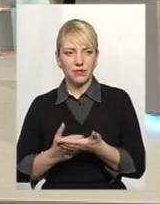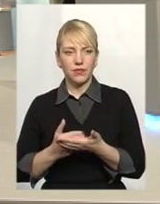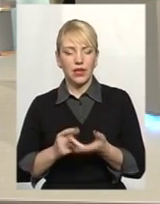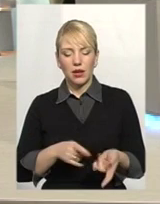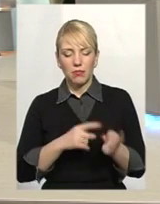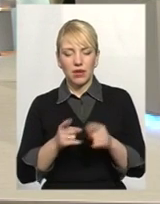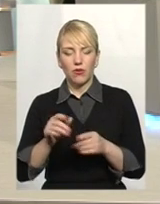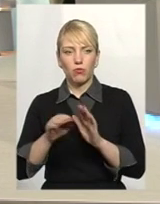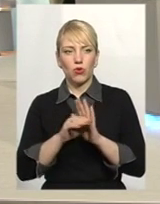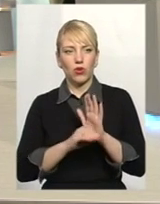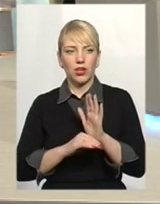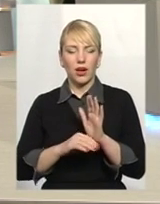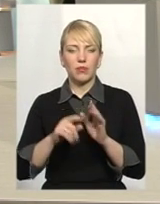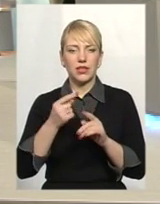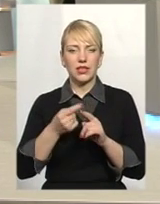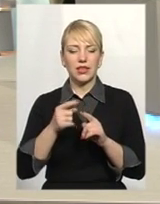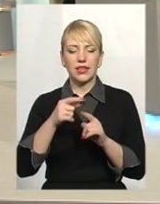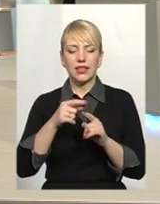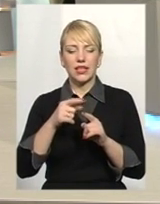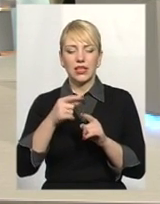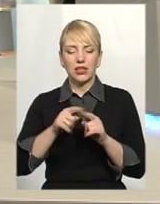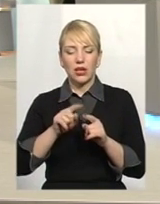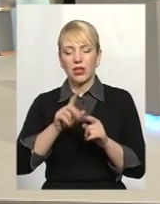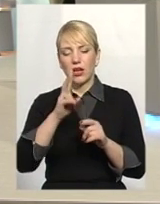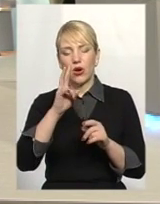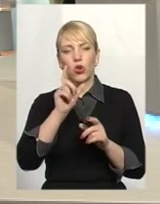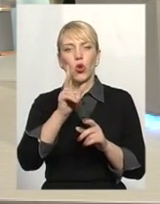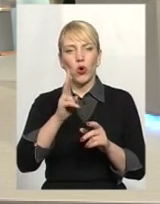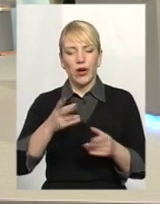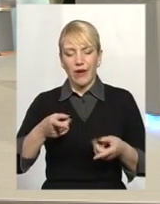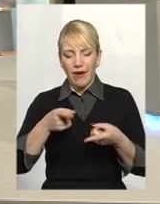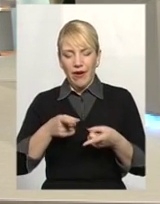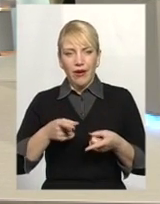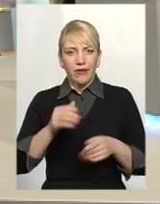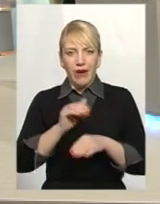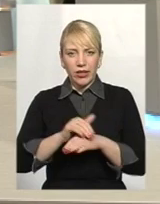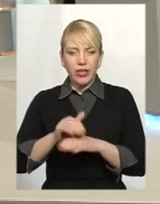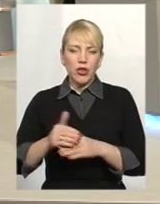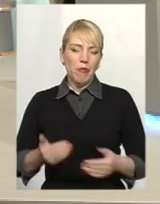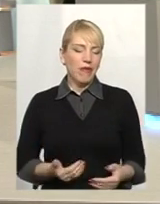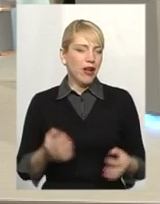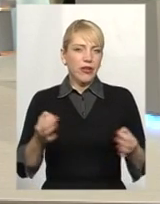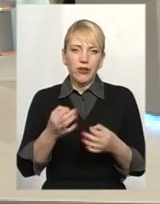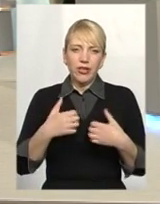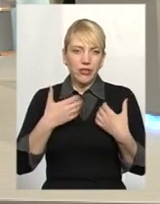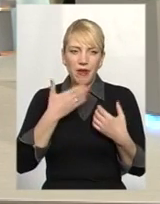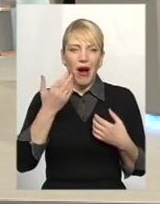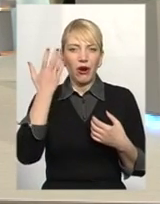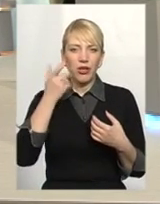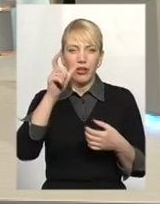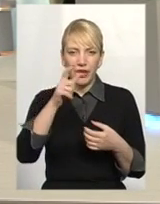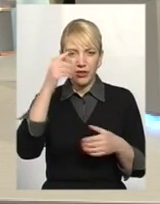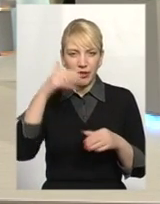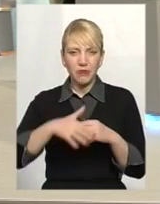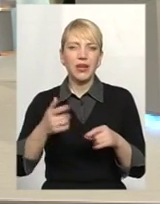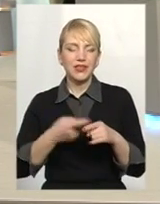переведемо в програмі повністю на ті кількість людей, які проживають, і дана ситуація порівняється. Не буде нічого тут страшного. Потім, коли людина зрозуміє